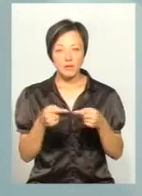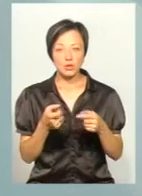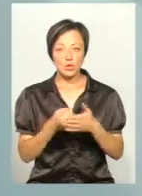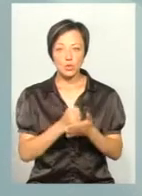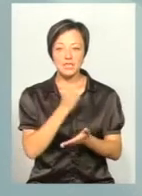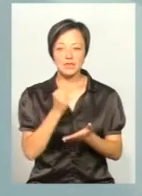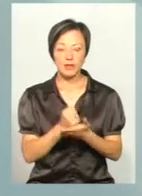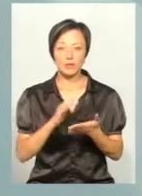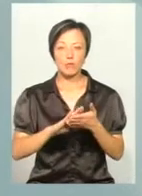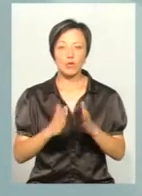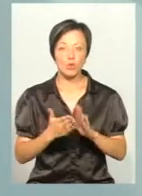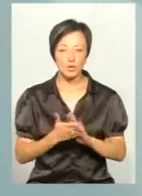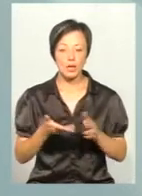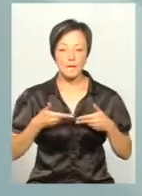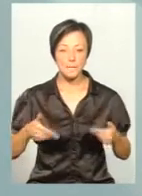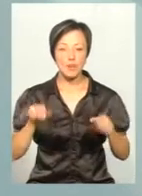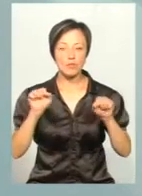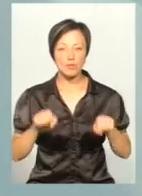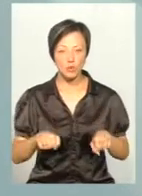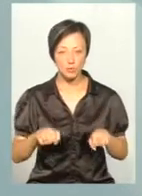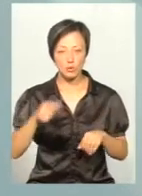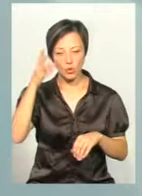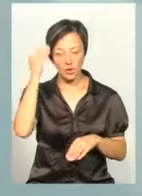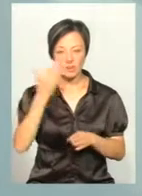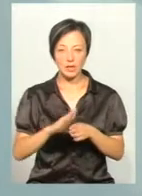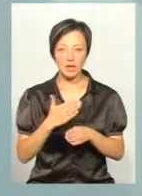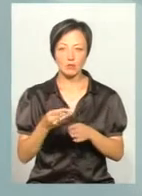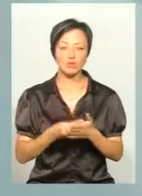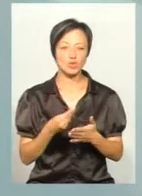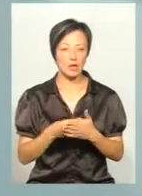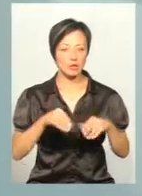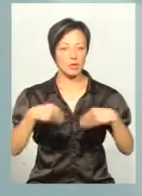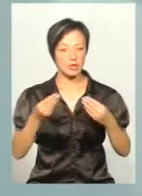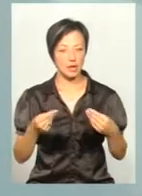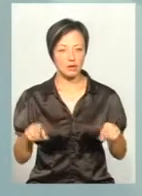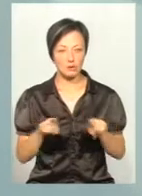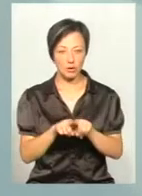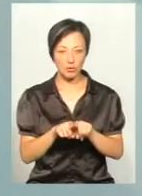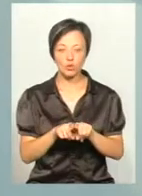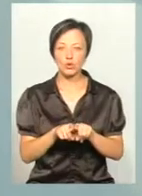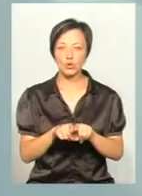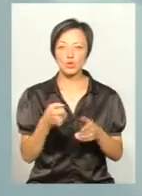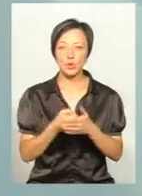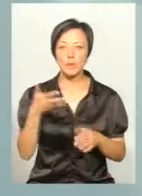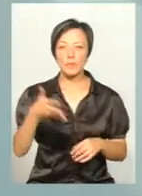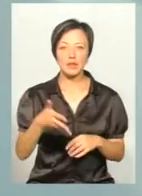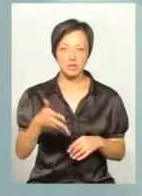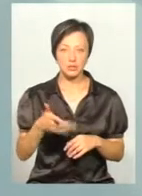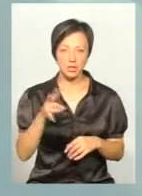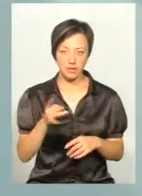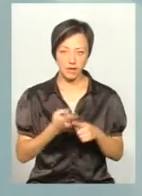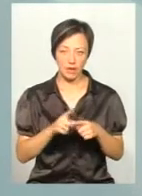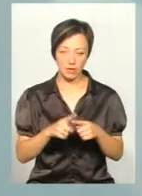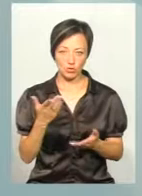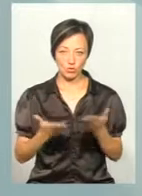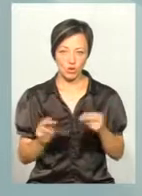затвердженого положення, ми можемо з урахуванням видатків бюджету надати таку суму до 5 тисяч гривень, якщо це